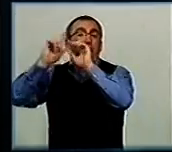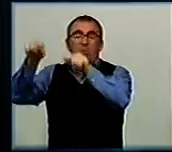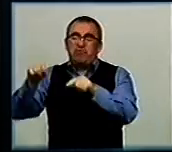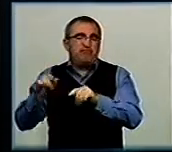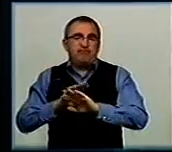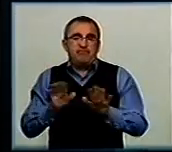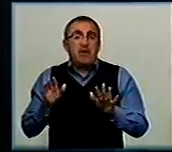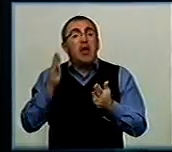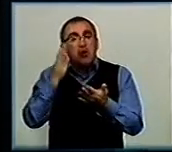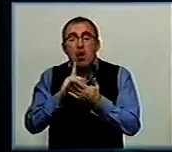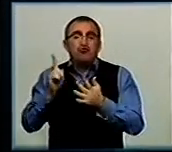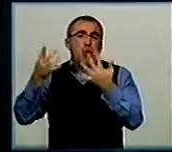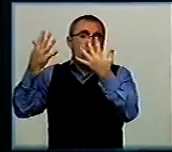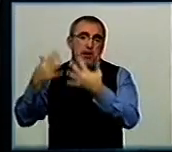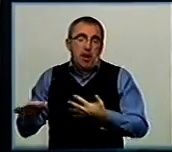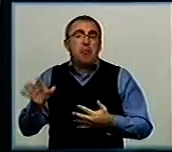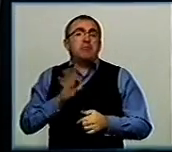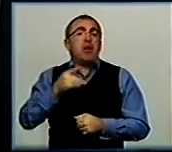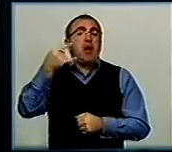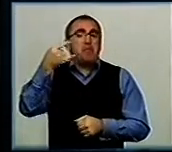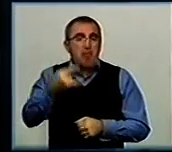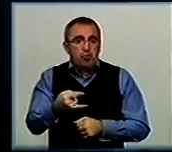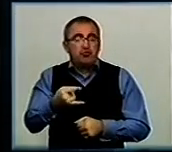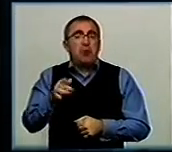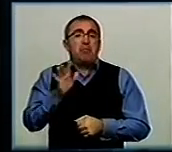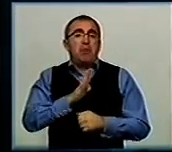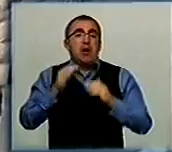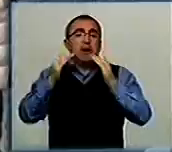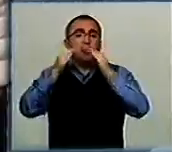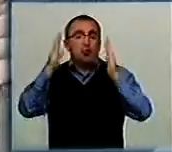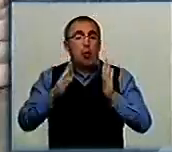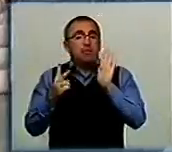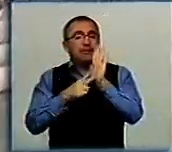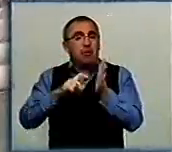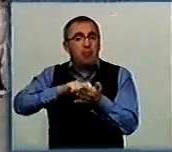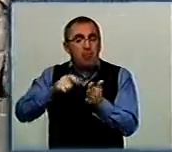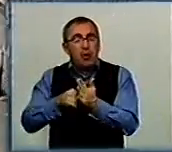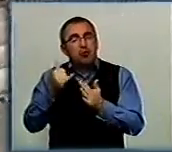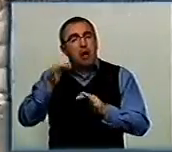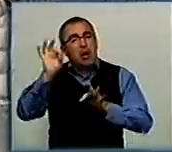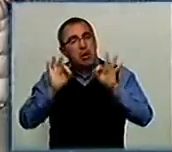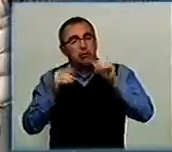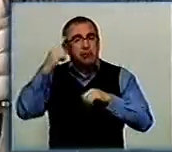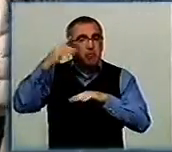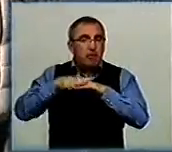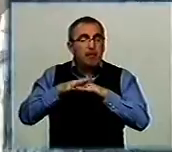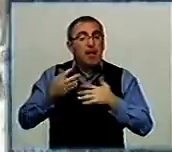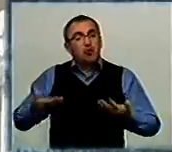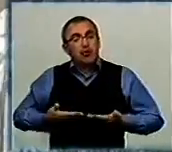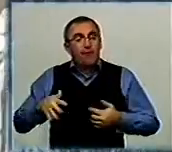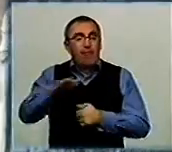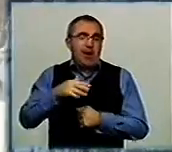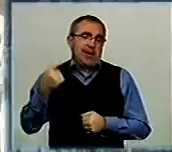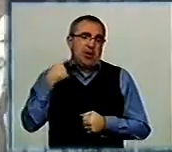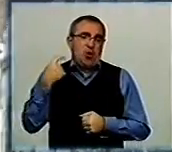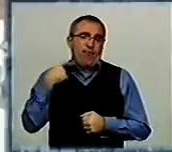Є, що вирішують. Була машина, був будинок, сім кімнат. Проте вже розмірковують щодо нового житла на Кірвоградщині.